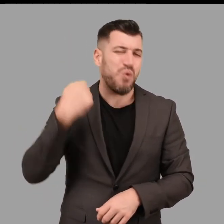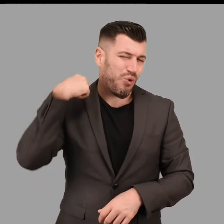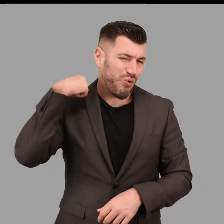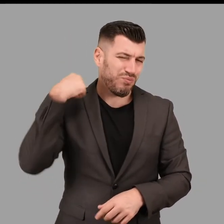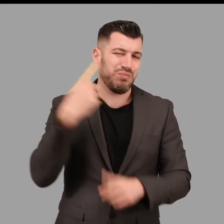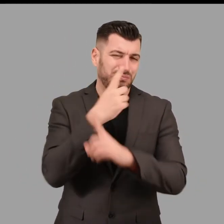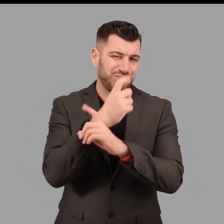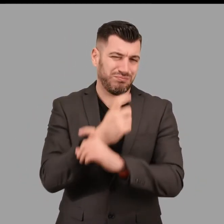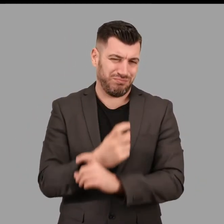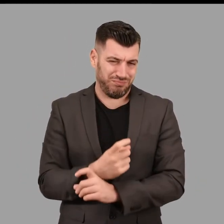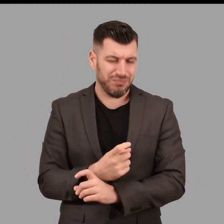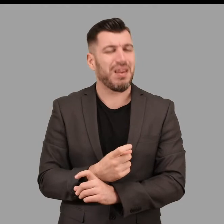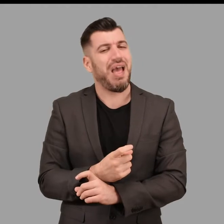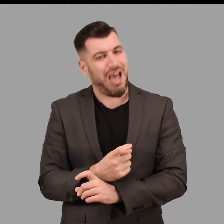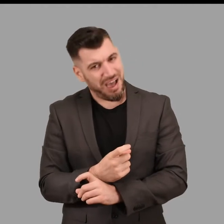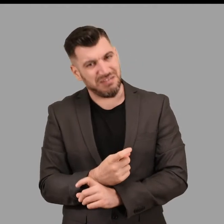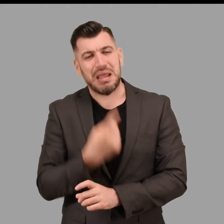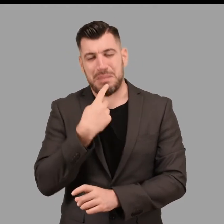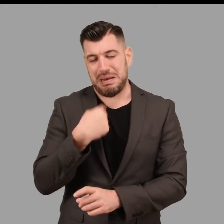αντιμετώπιζαν